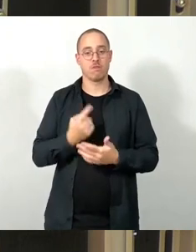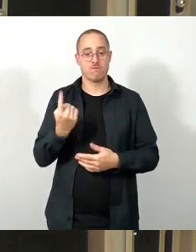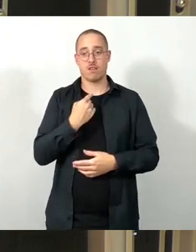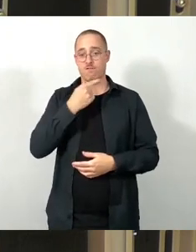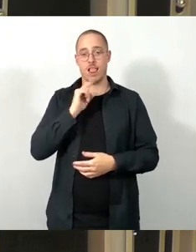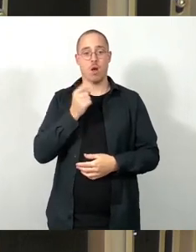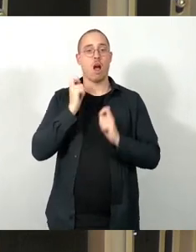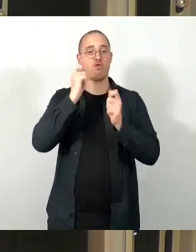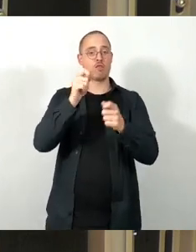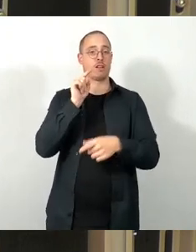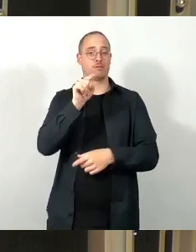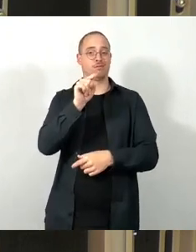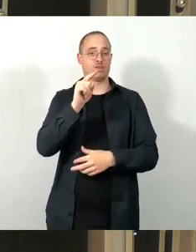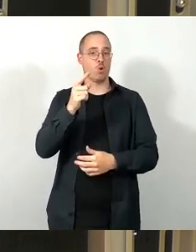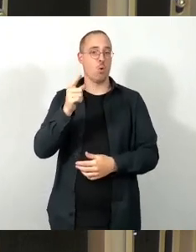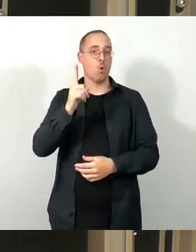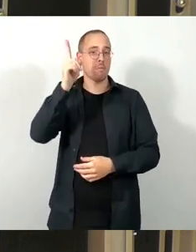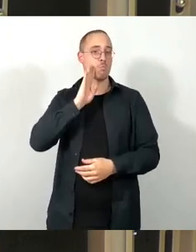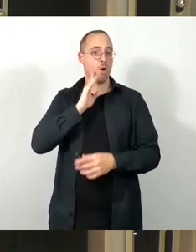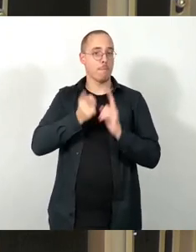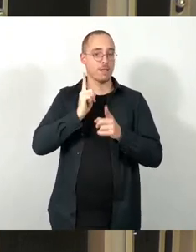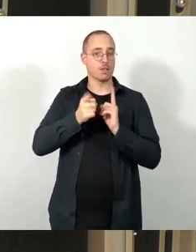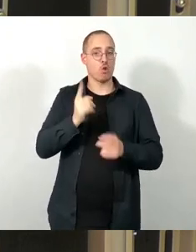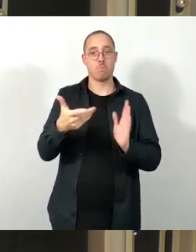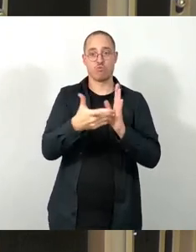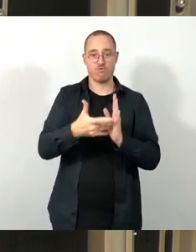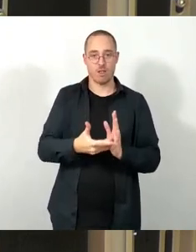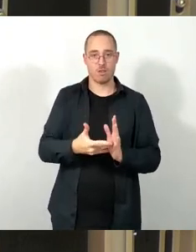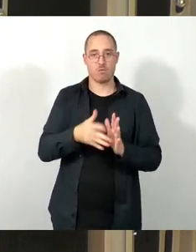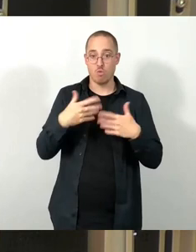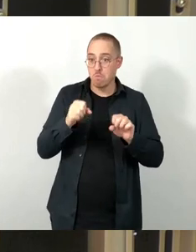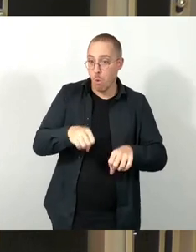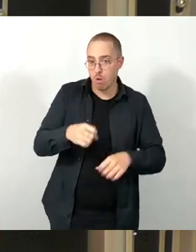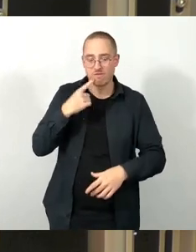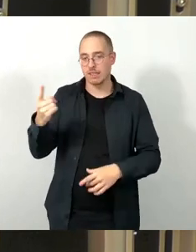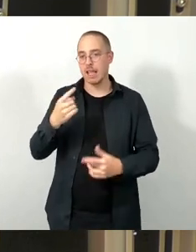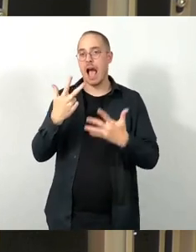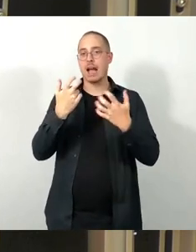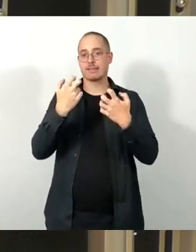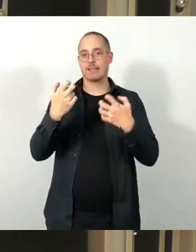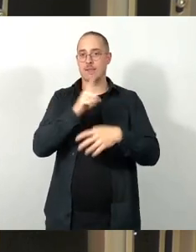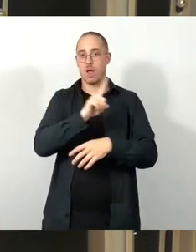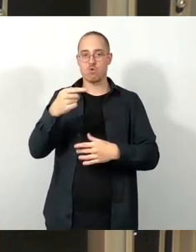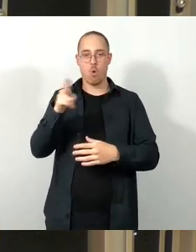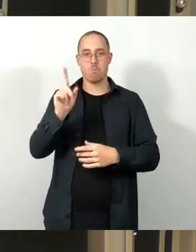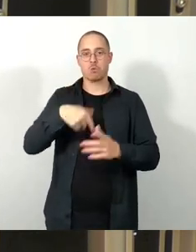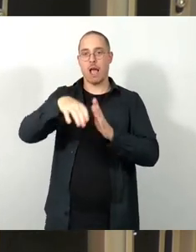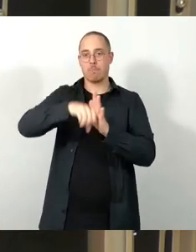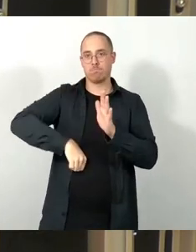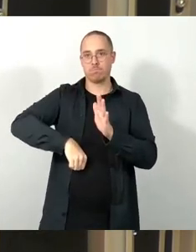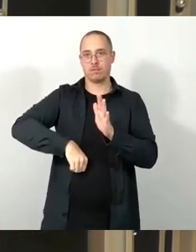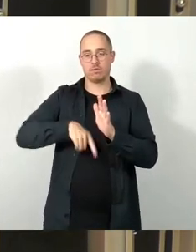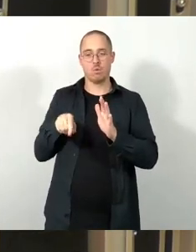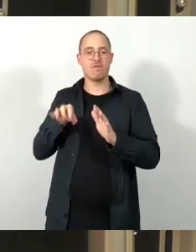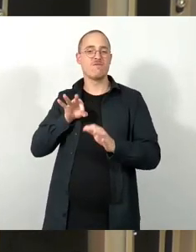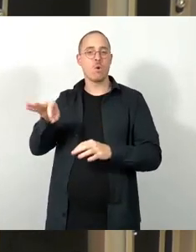dies zu prüfen. Inwieweit das möglich ist, natürlich dann abzüglich der 80.000 Euro, die von unserer Seite gerne für das Pentagon zur